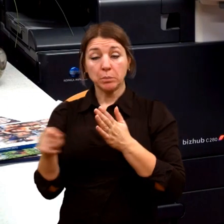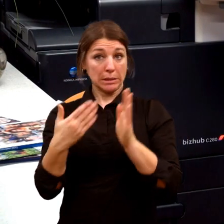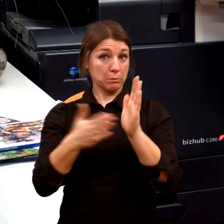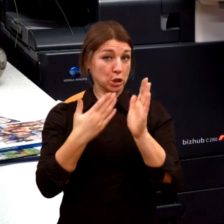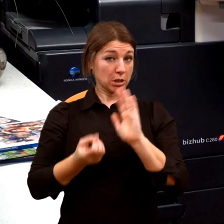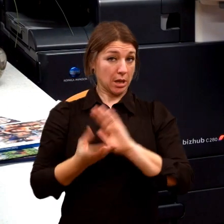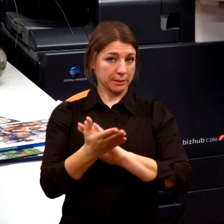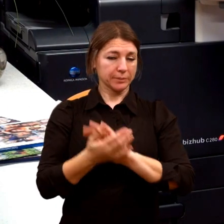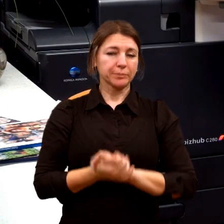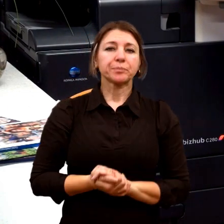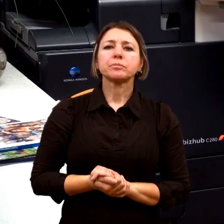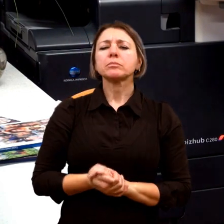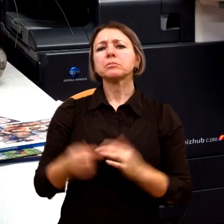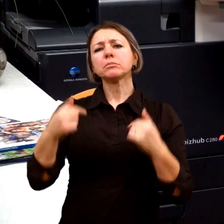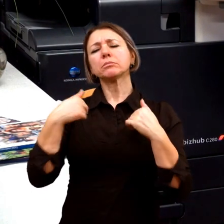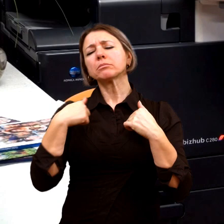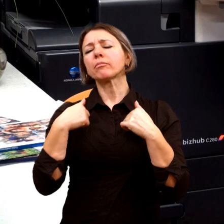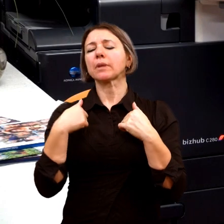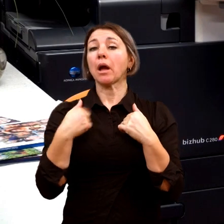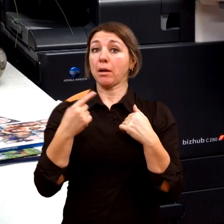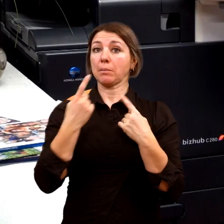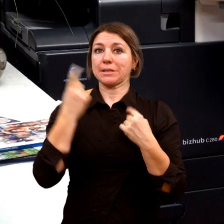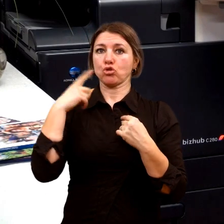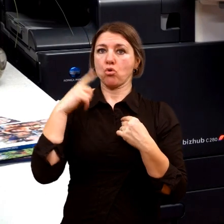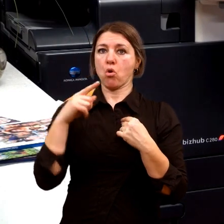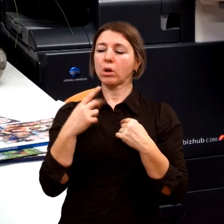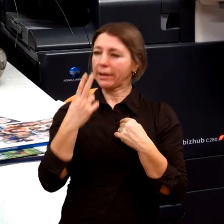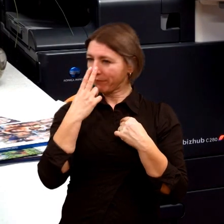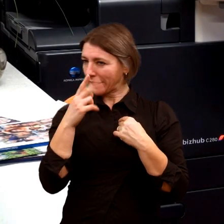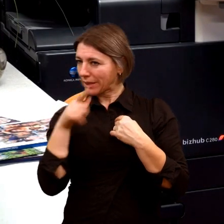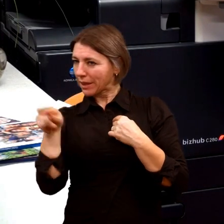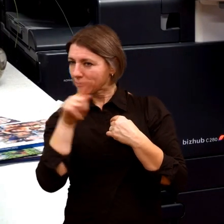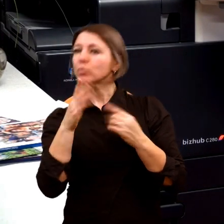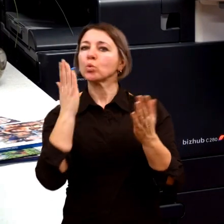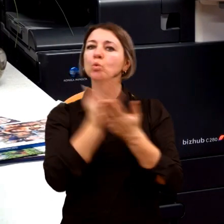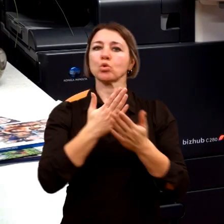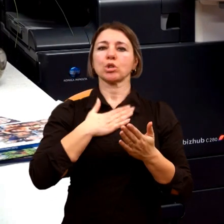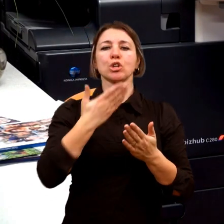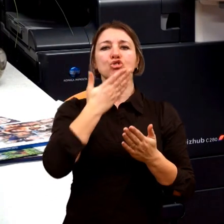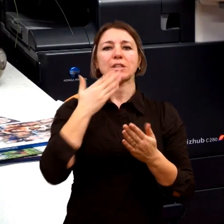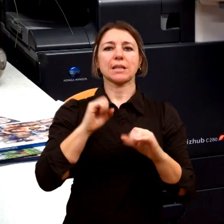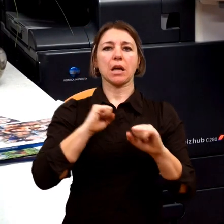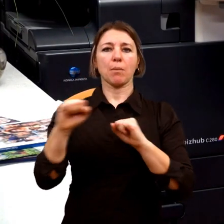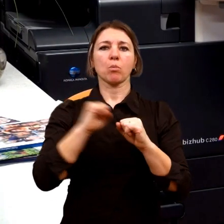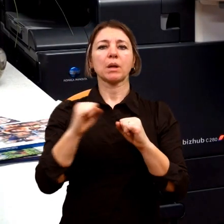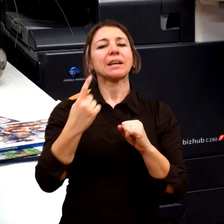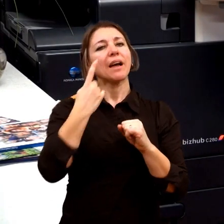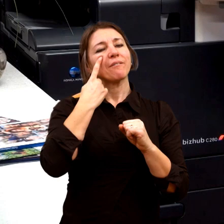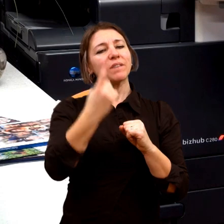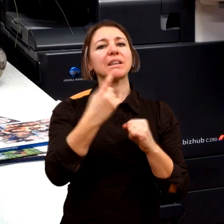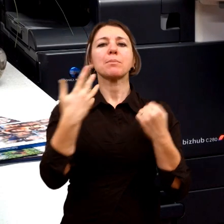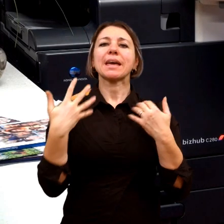první, kde se můžeme setkat s tím, že vlastně stát přijal integraci,